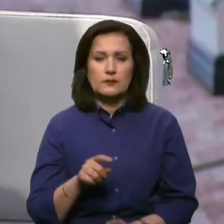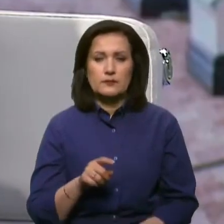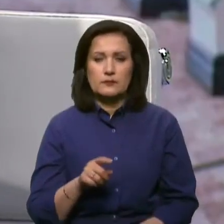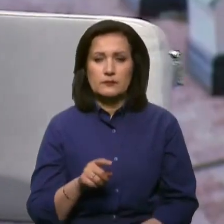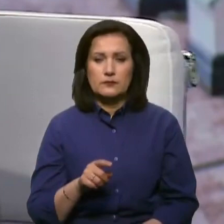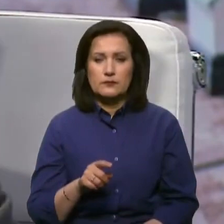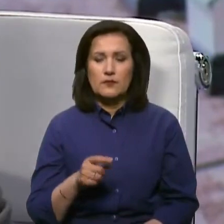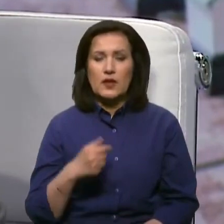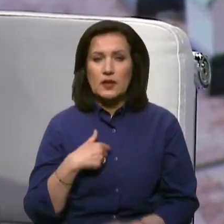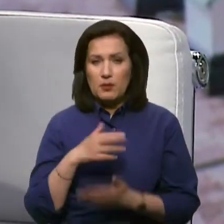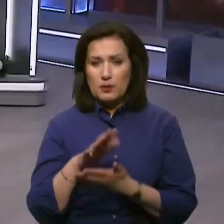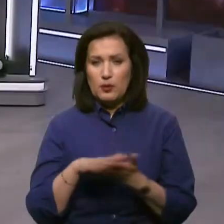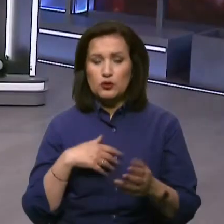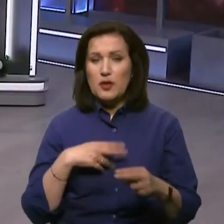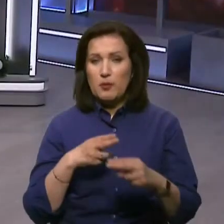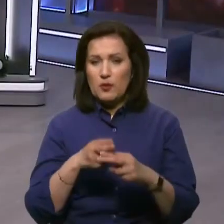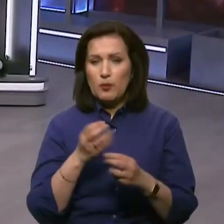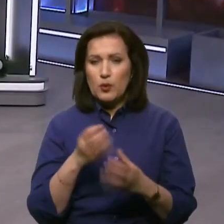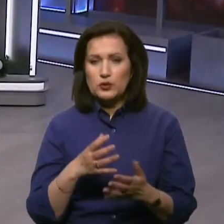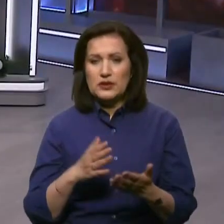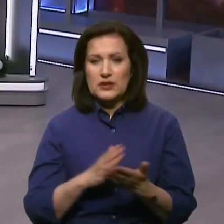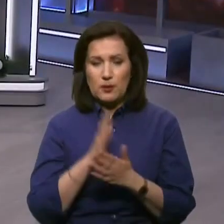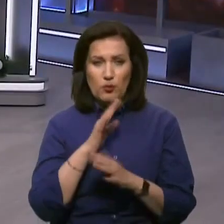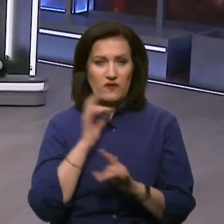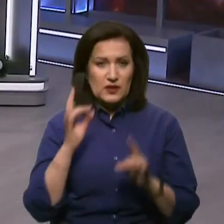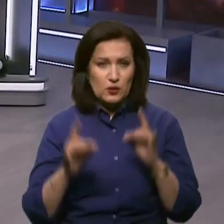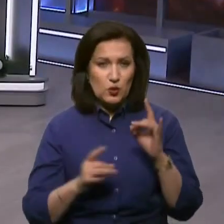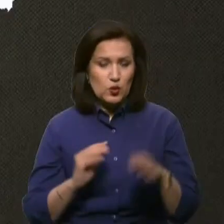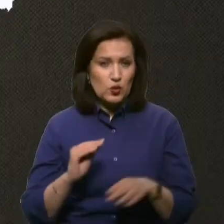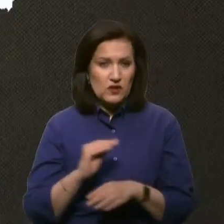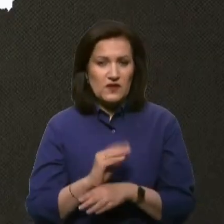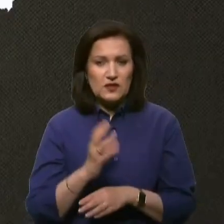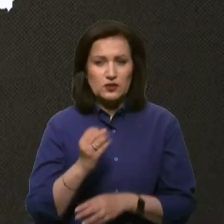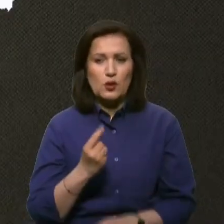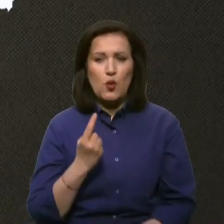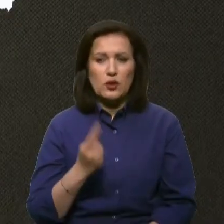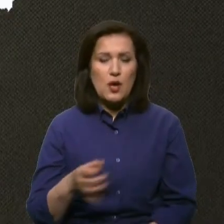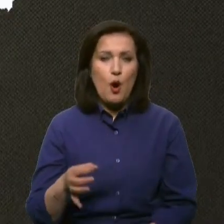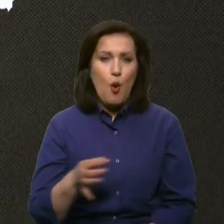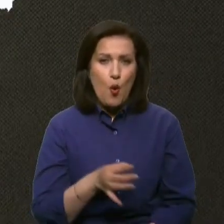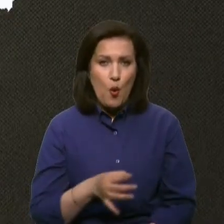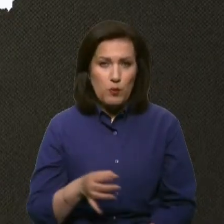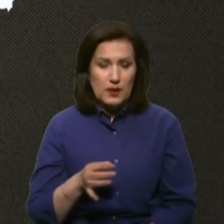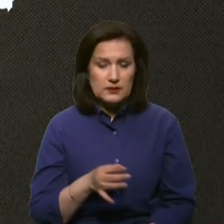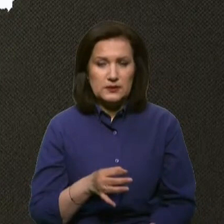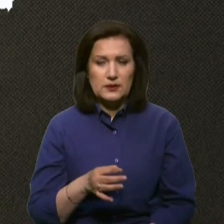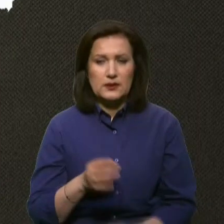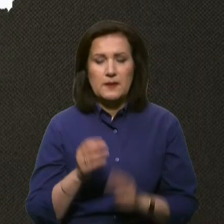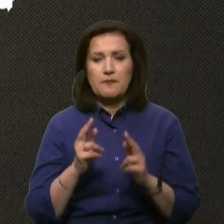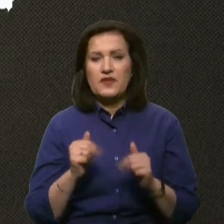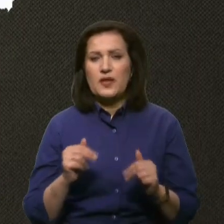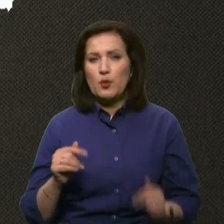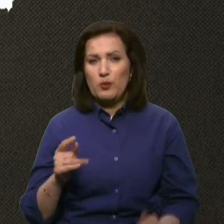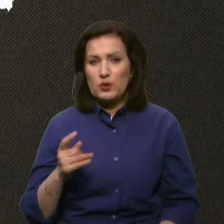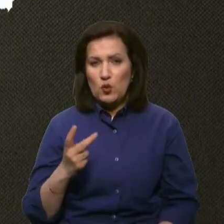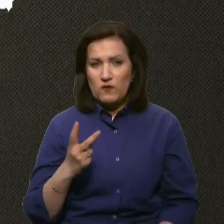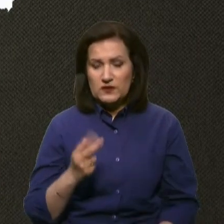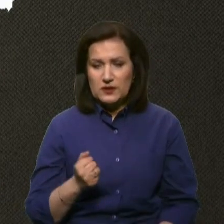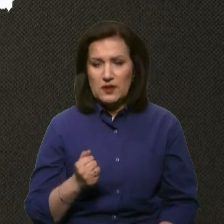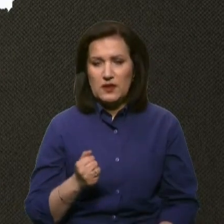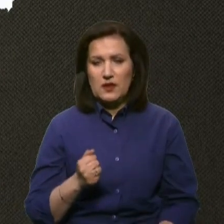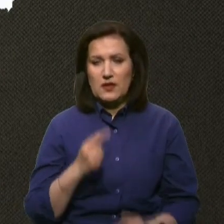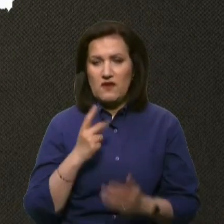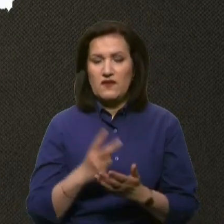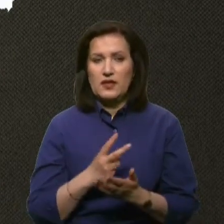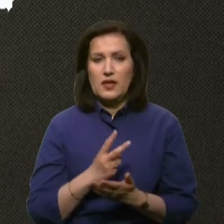Я перепрошую, що я перебиваю, просто на карті повітряних тривог додалася ще одна область. Дніпропетровська, як